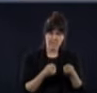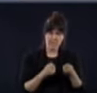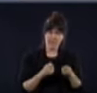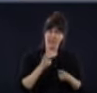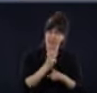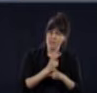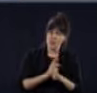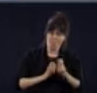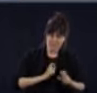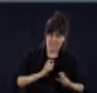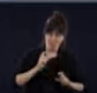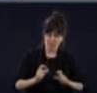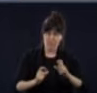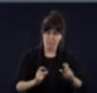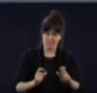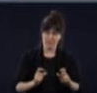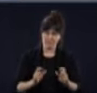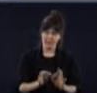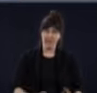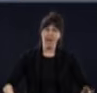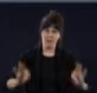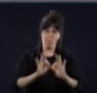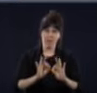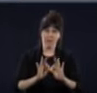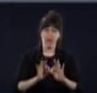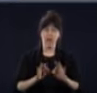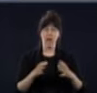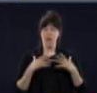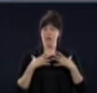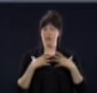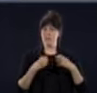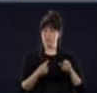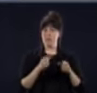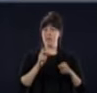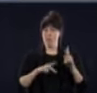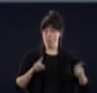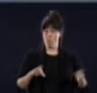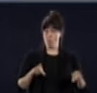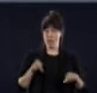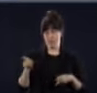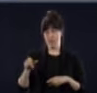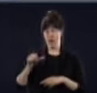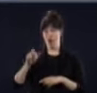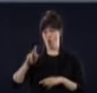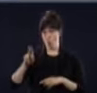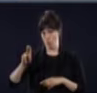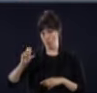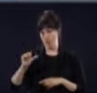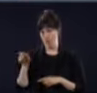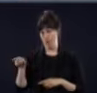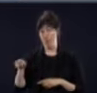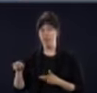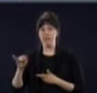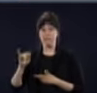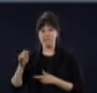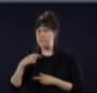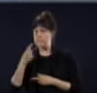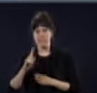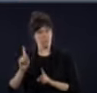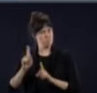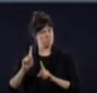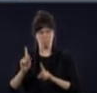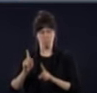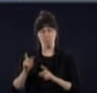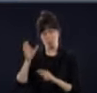ce sont les mots d'ordre et la santé publique demeure toujours l'impératif numéro un. Mais ça fait longtemps, quelques jours, du moins semaine,